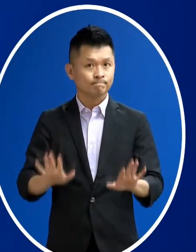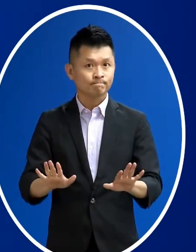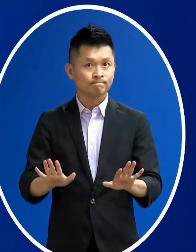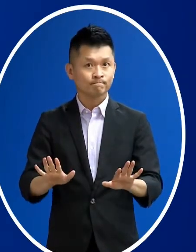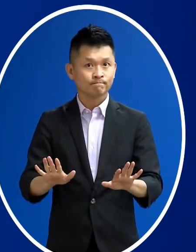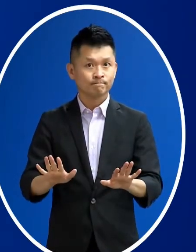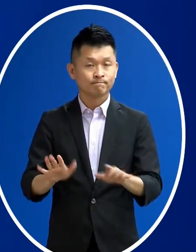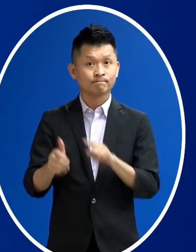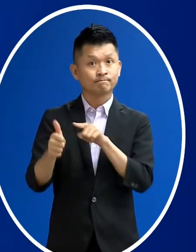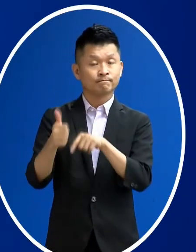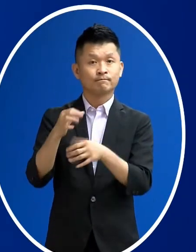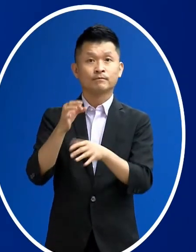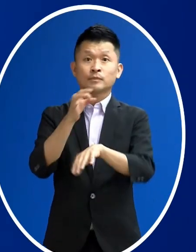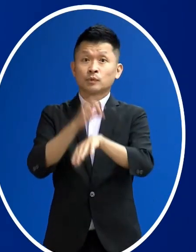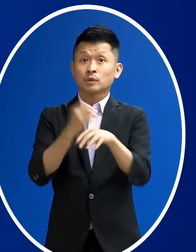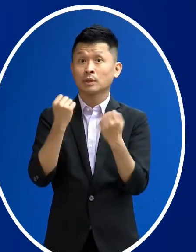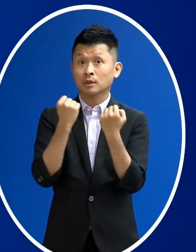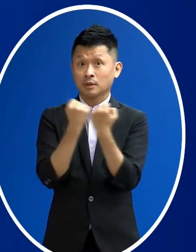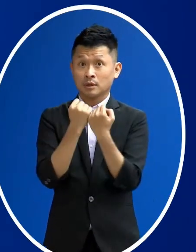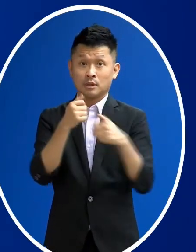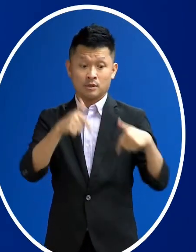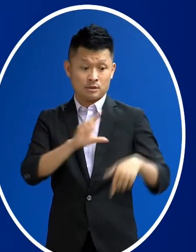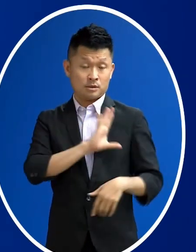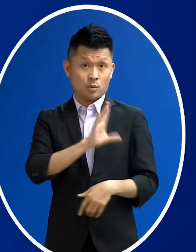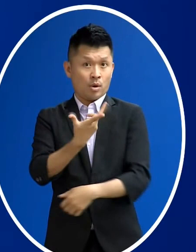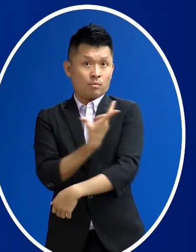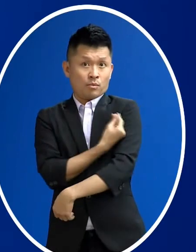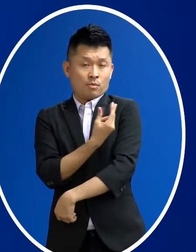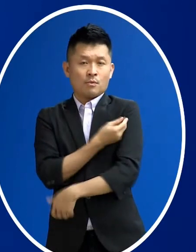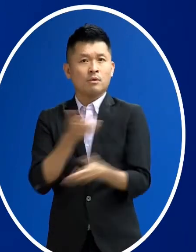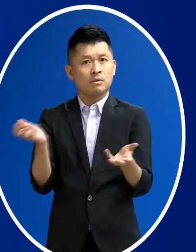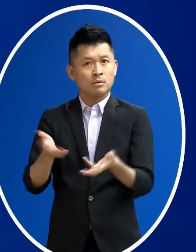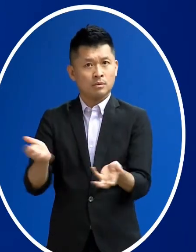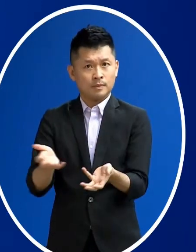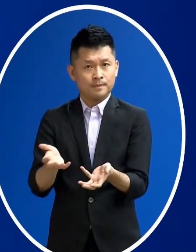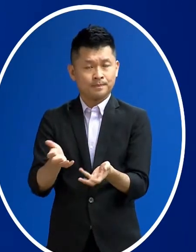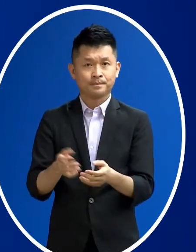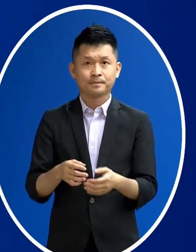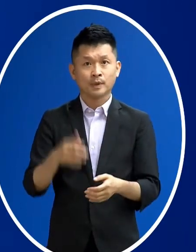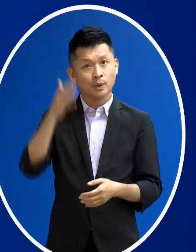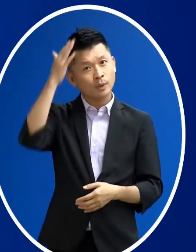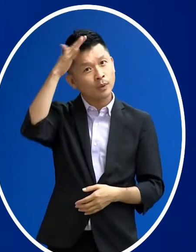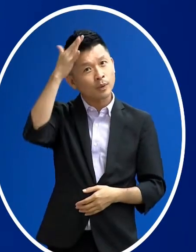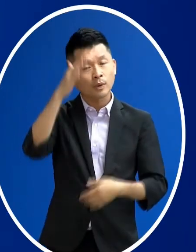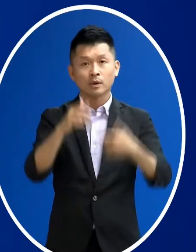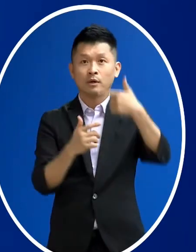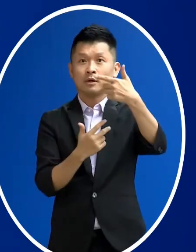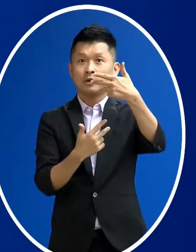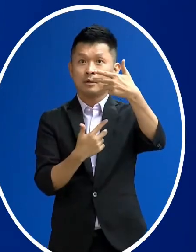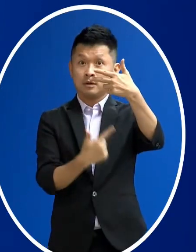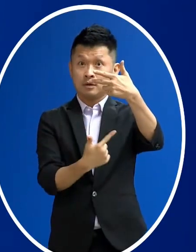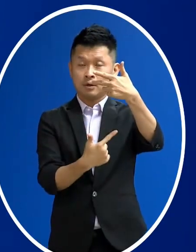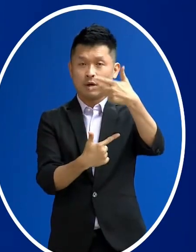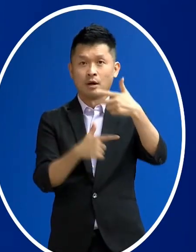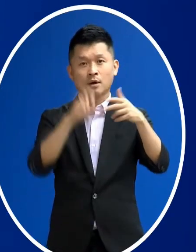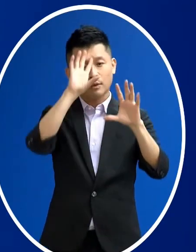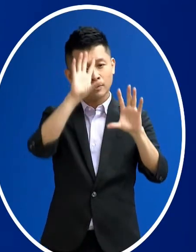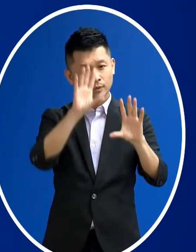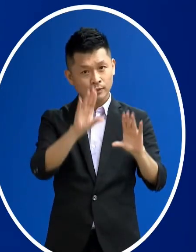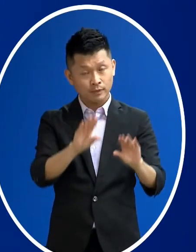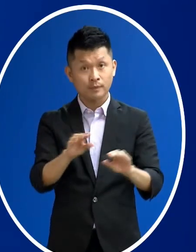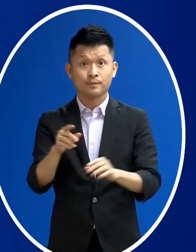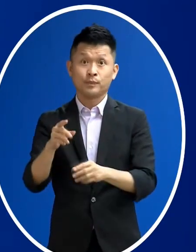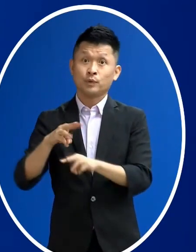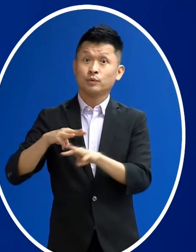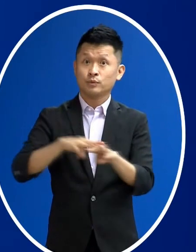這個使用瑞德西韋的治療 不過好在是說在7月6號的時候 病況已經改善 也已經轉出家務